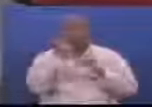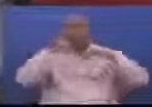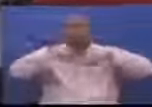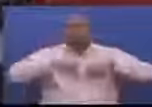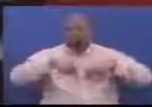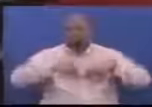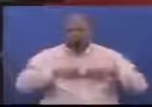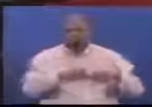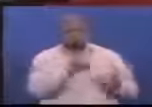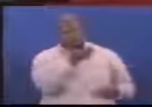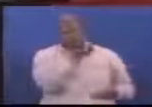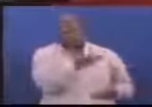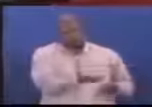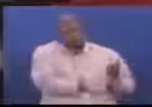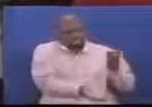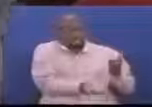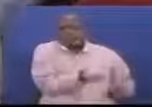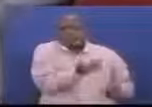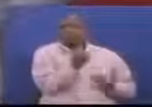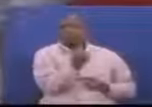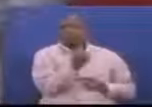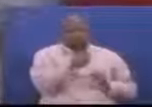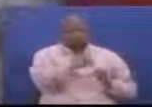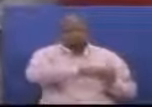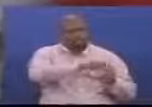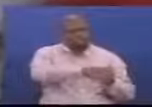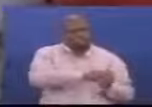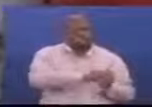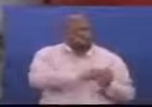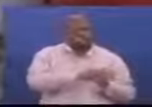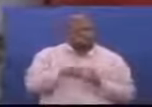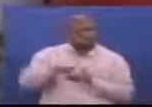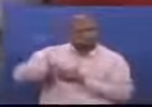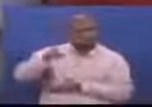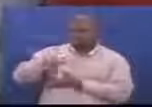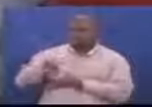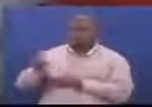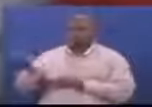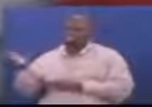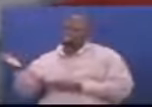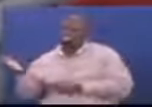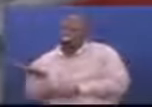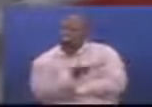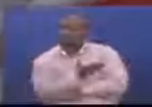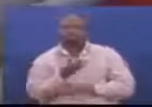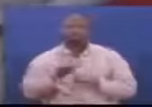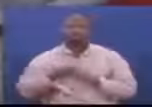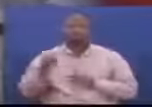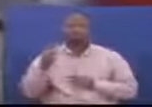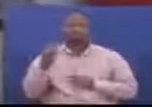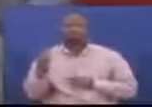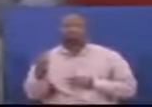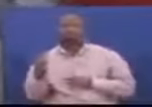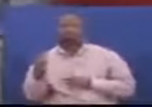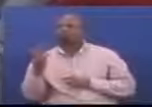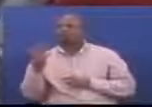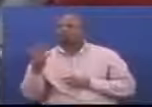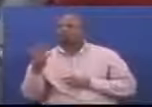kilo moja ya mahindi Garama ya kishambani Ni shilingi miatatu wa msina saba